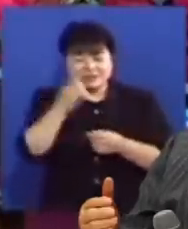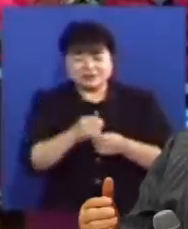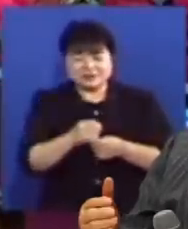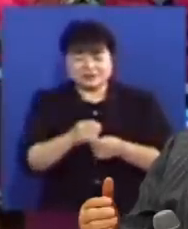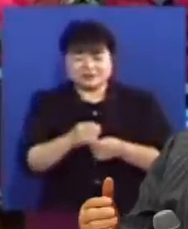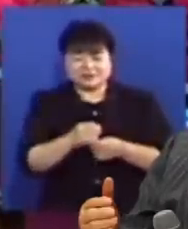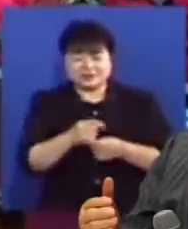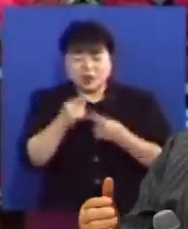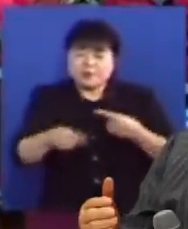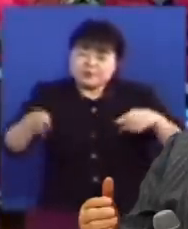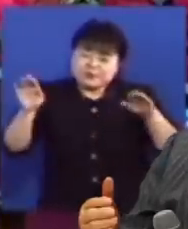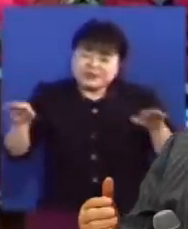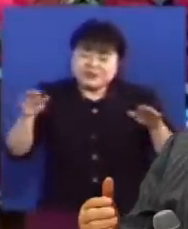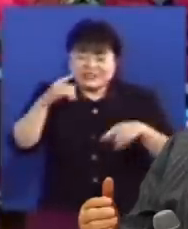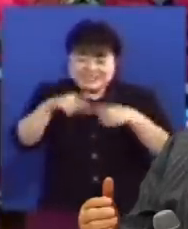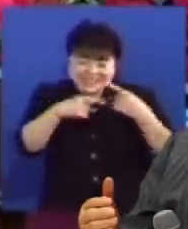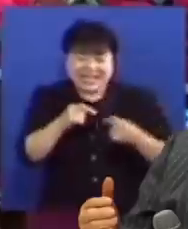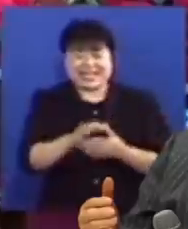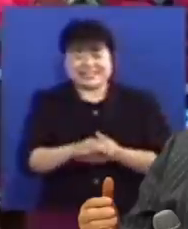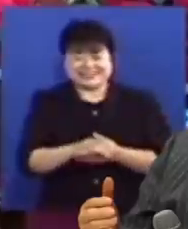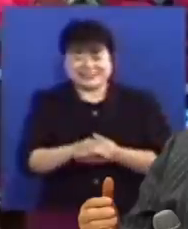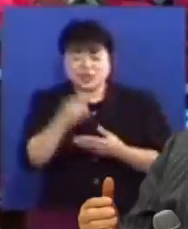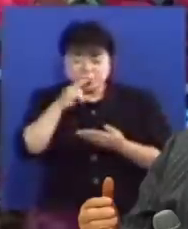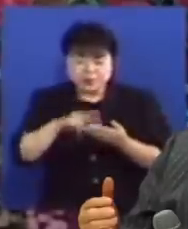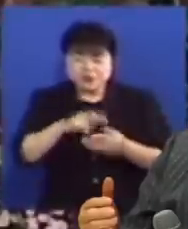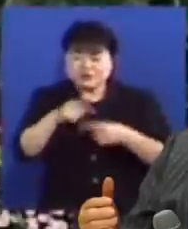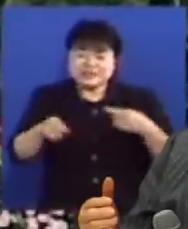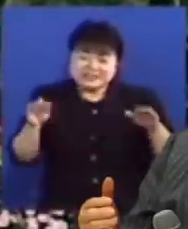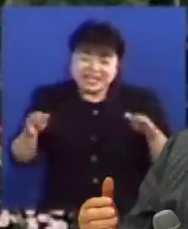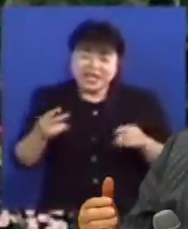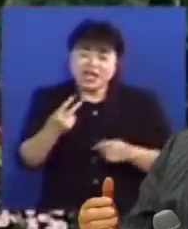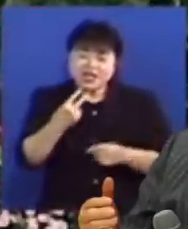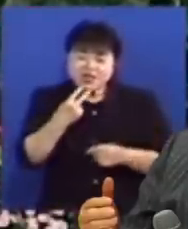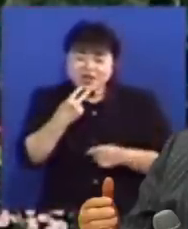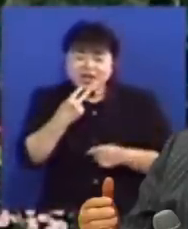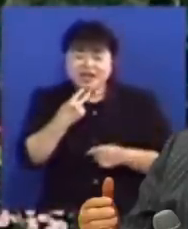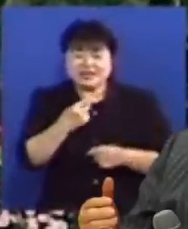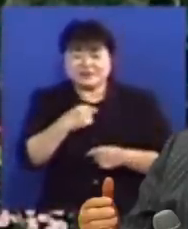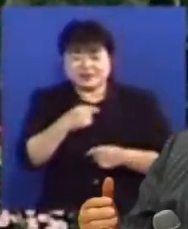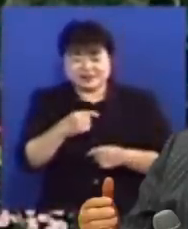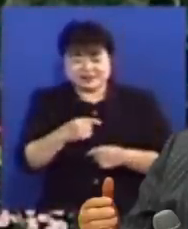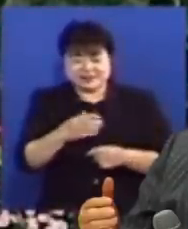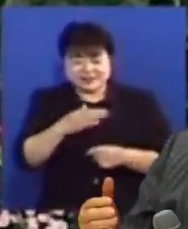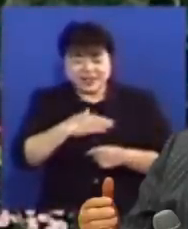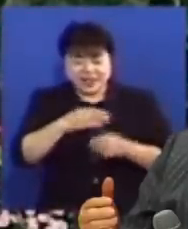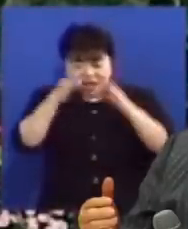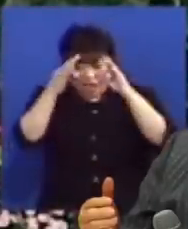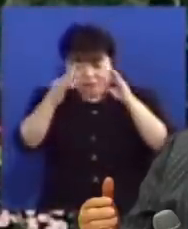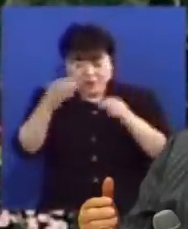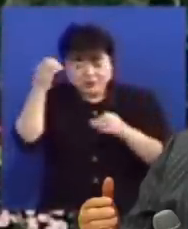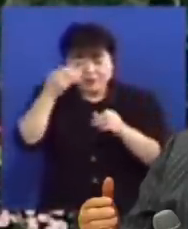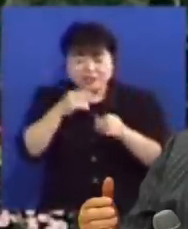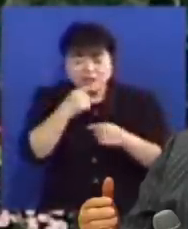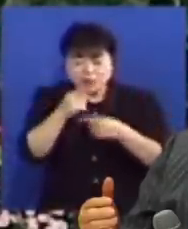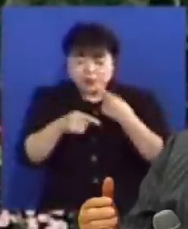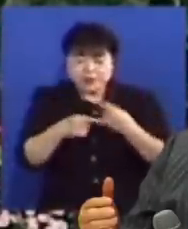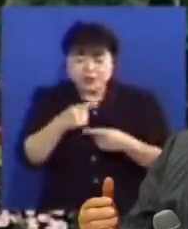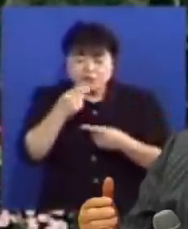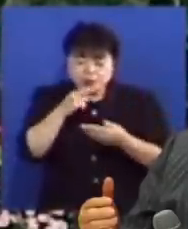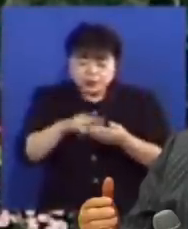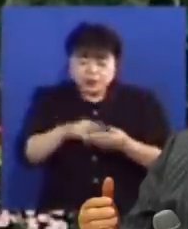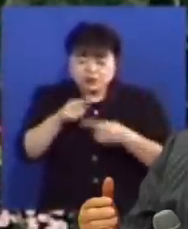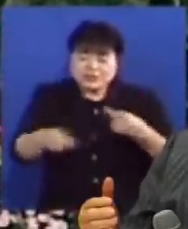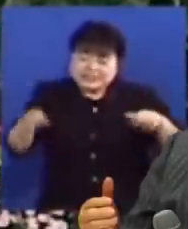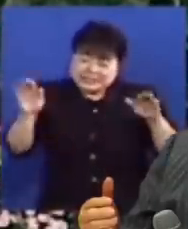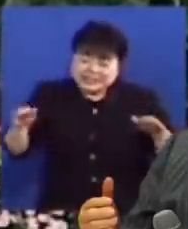비둘기 같이 표현했습니다 요한복음 1장 32절에 요한이 또 정언하여 이르시되 내가 봄에 성령이 비둘기 같이 하늘로부터